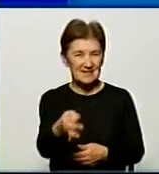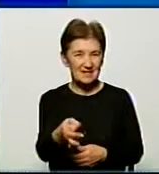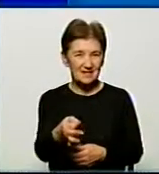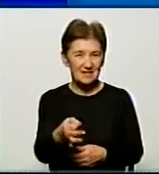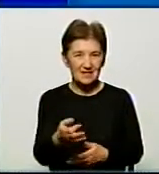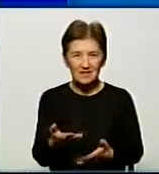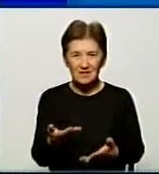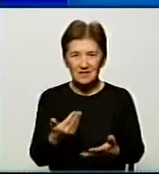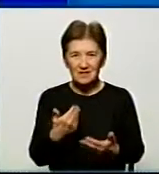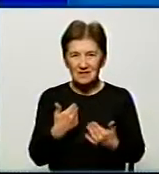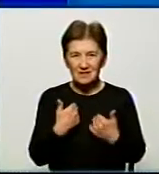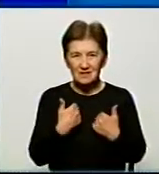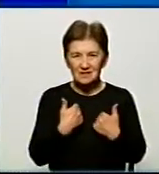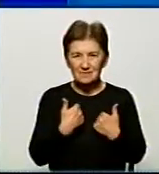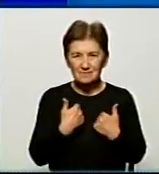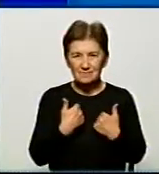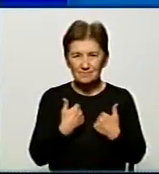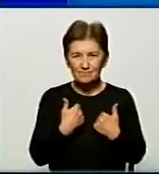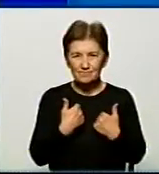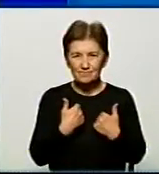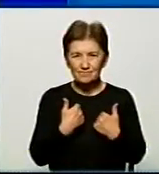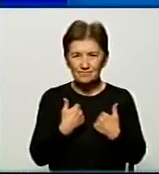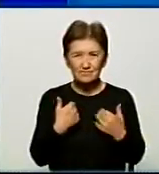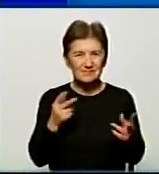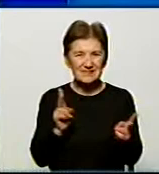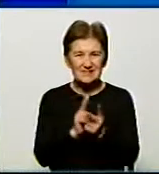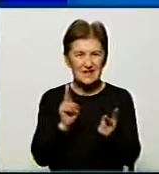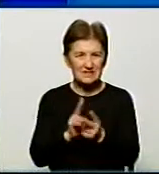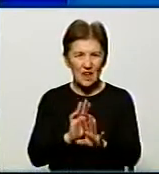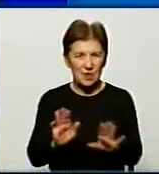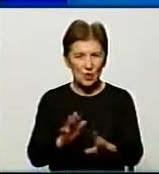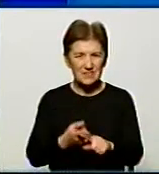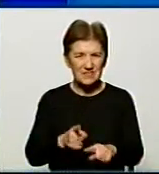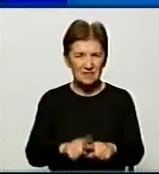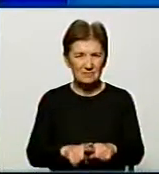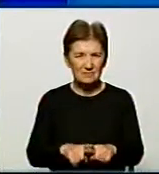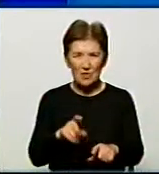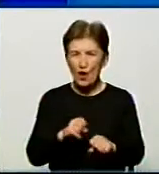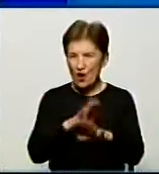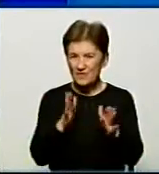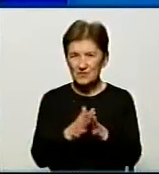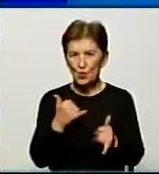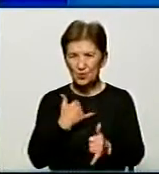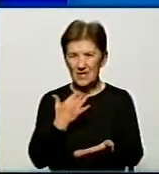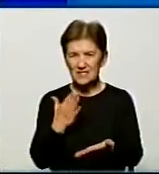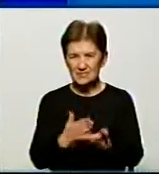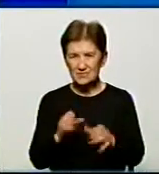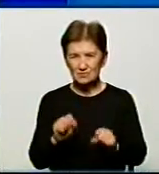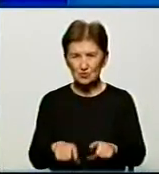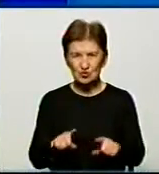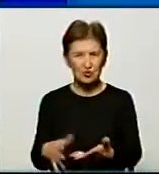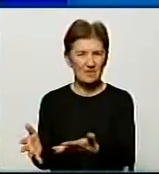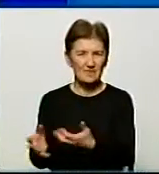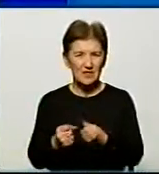не дуже з цим співсталкуюсь, бо взагалі в нас є можливість отримати